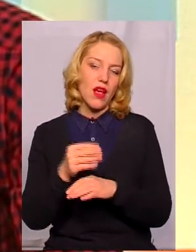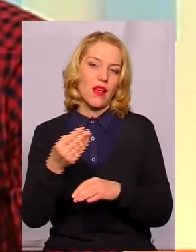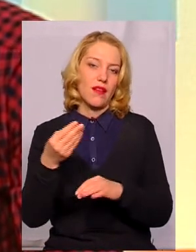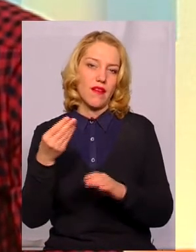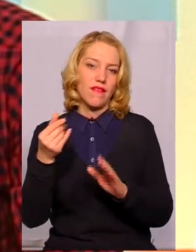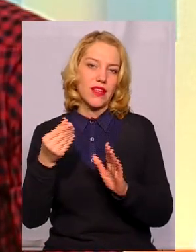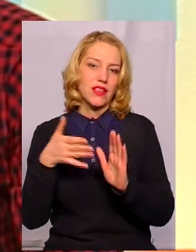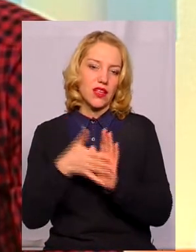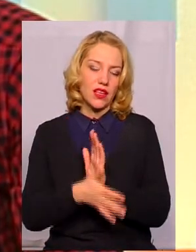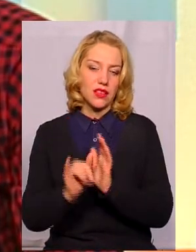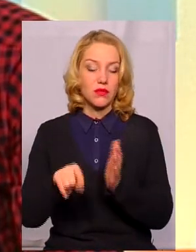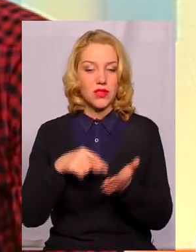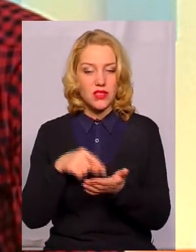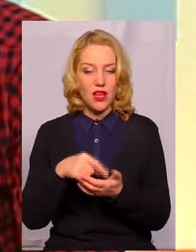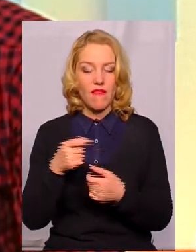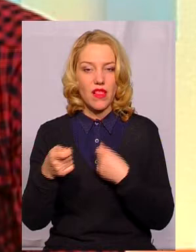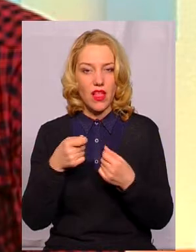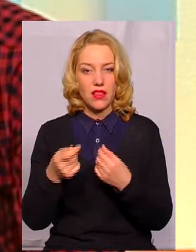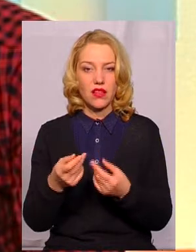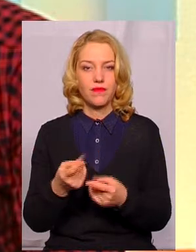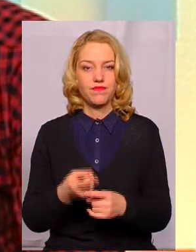що і міська влада пішла на зустріч,